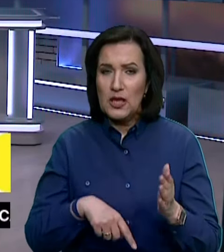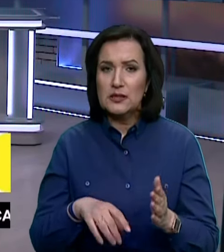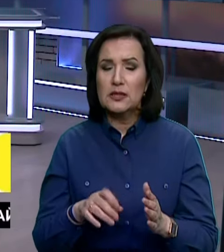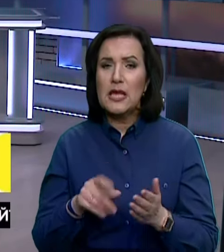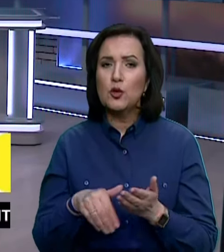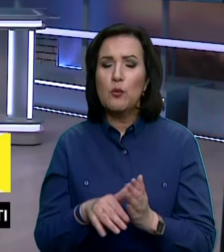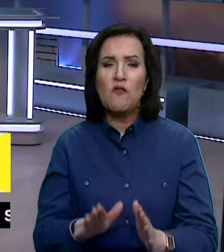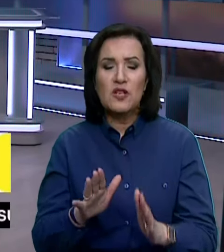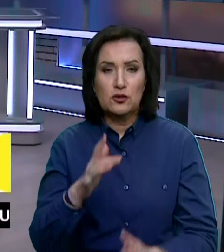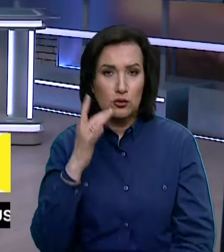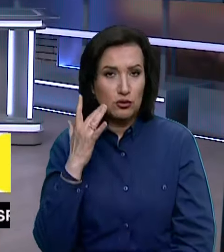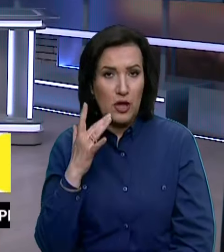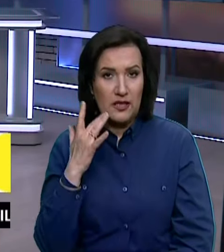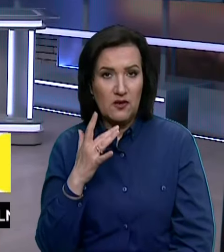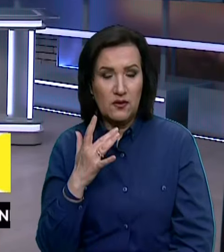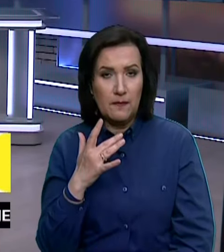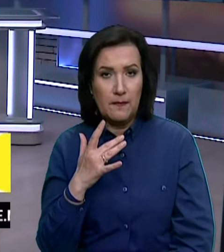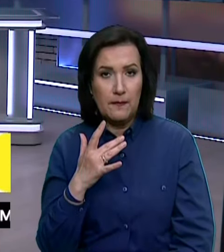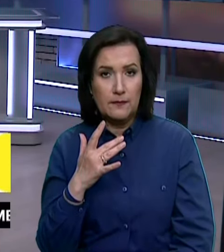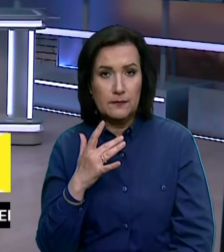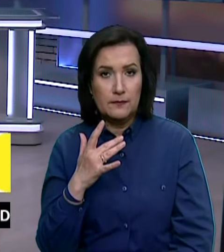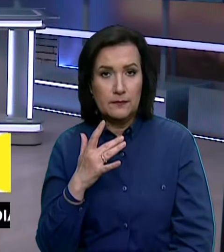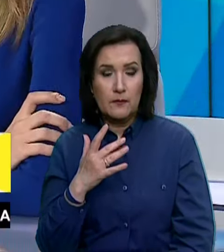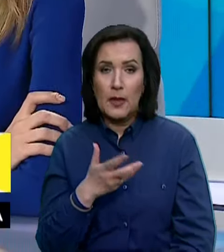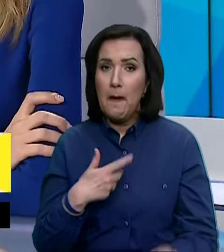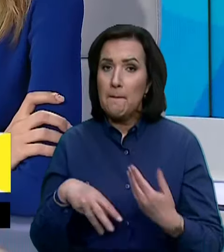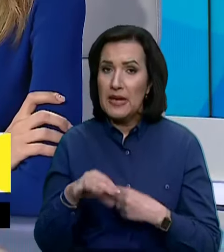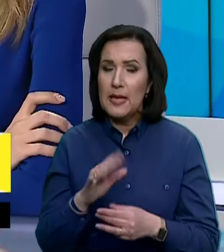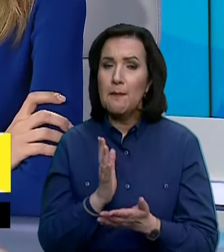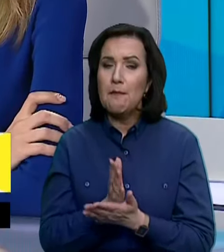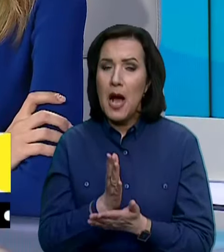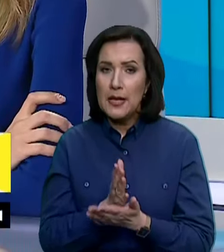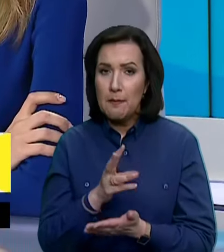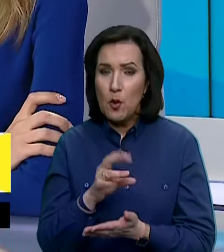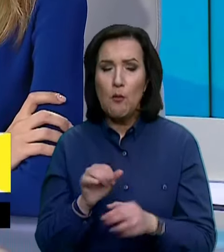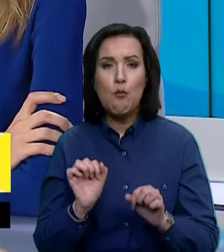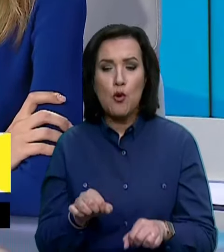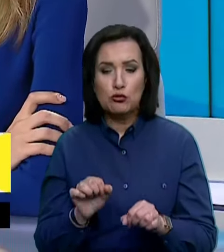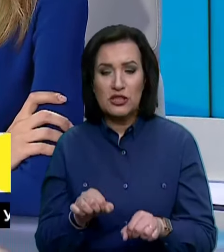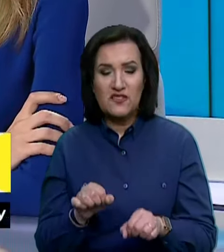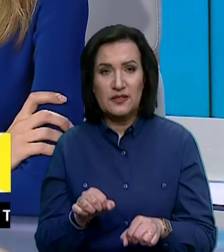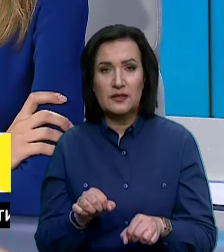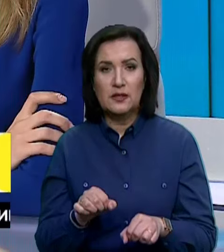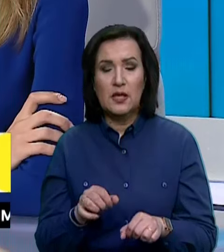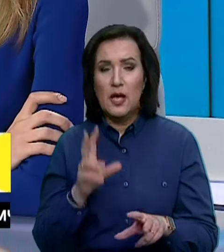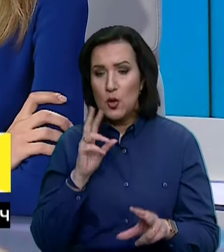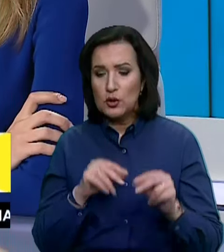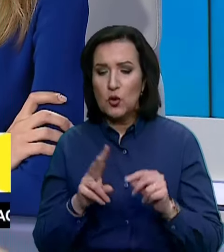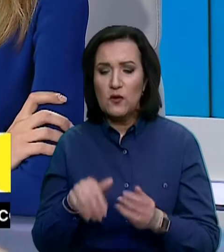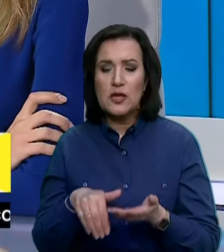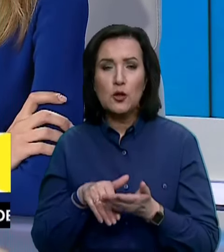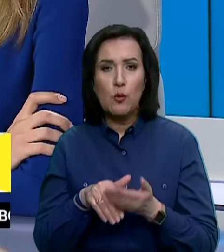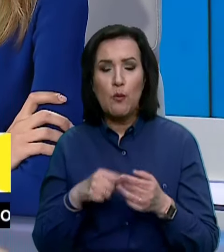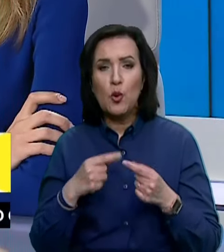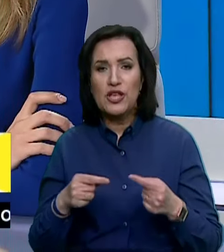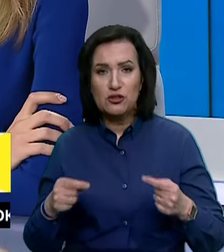на допомогу виплючно Сполучених Штатів. Ми маємо можливість розраховувати на